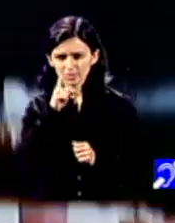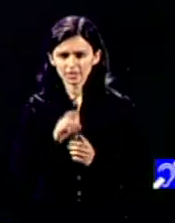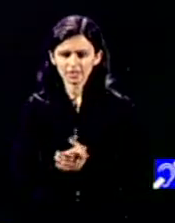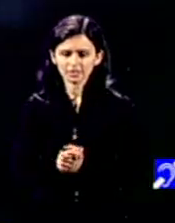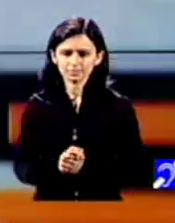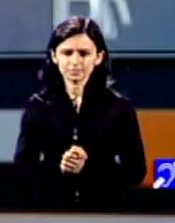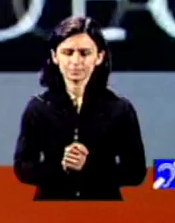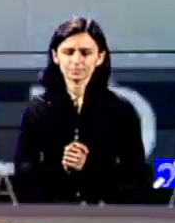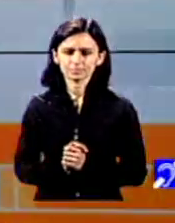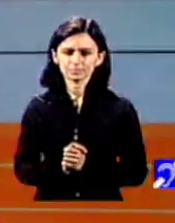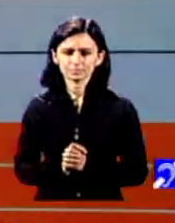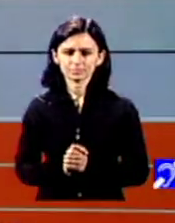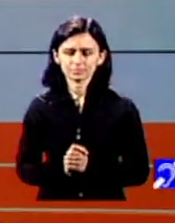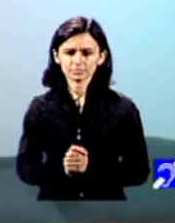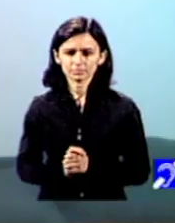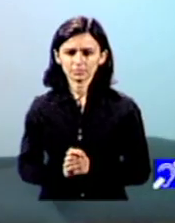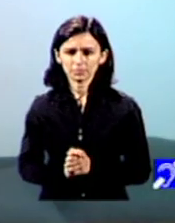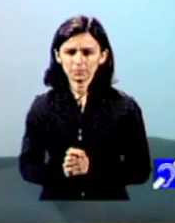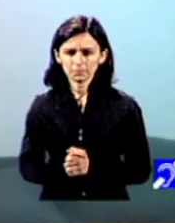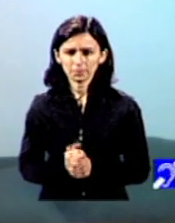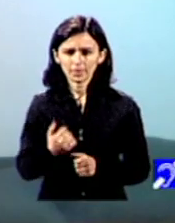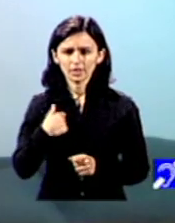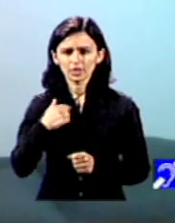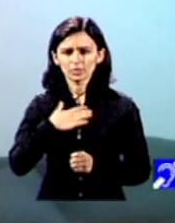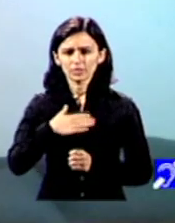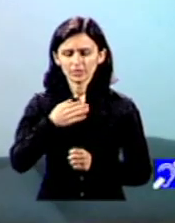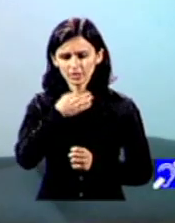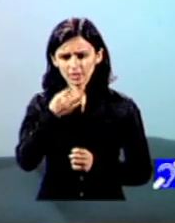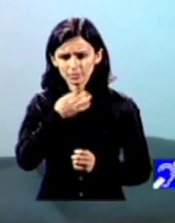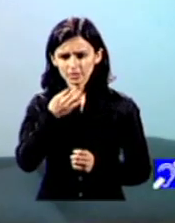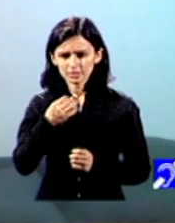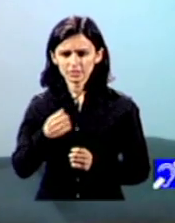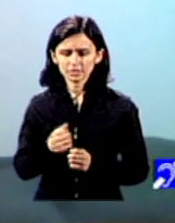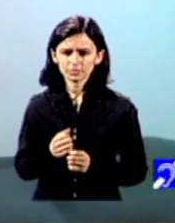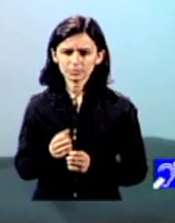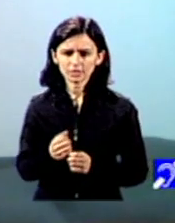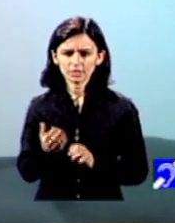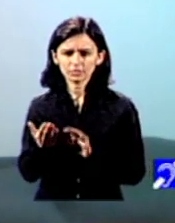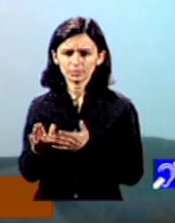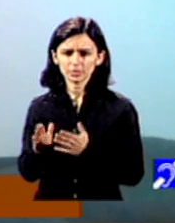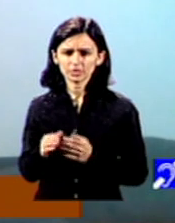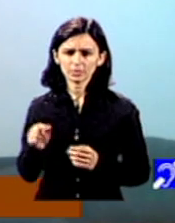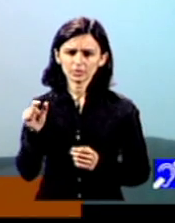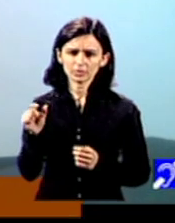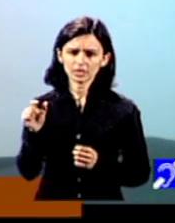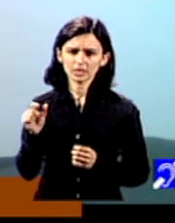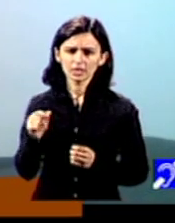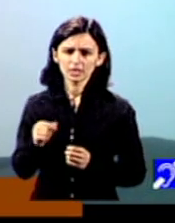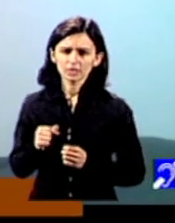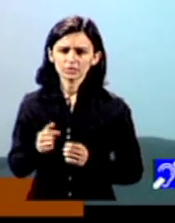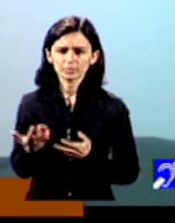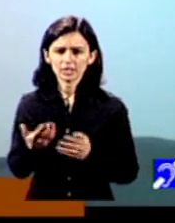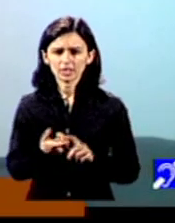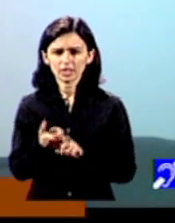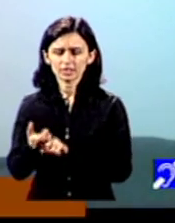rog Exact asta voiam să-ți spun că vom înceați vom începe cu un subiect turbulent că se